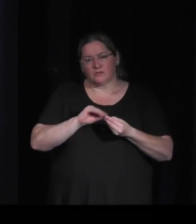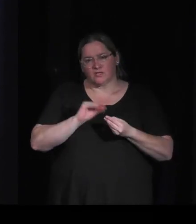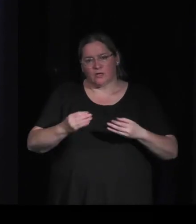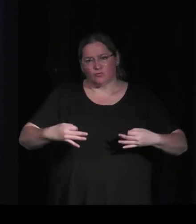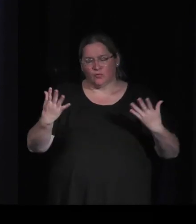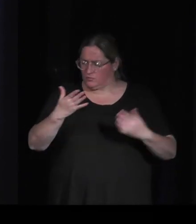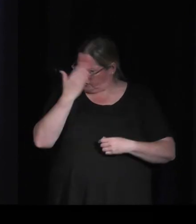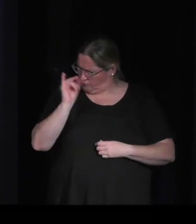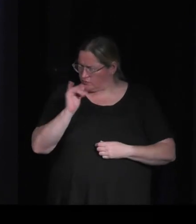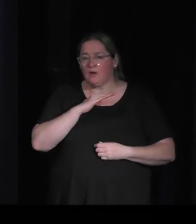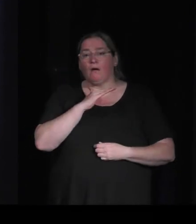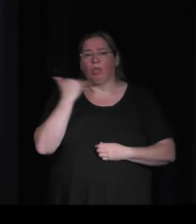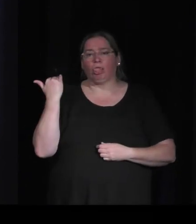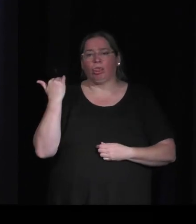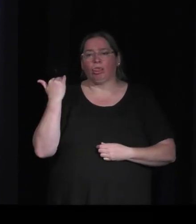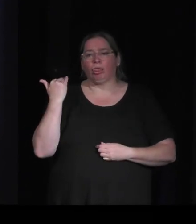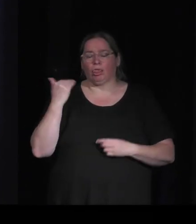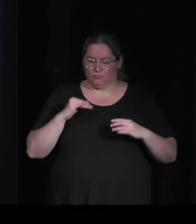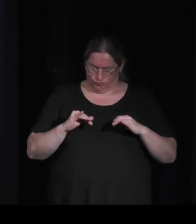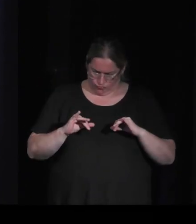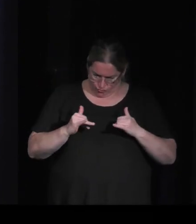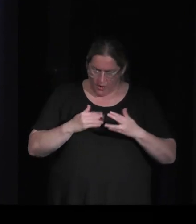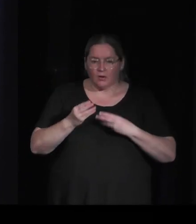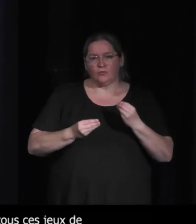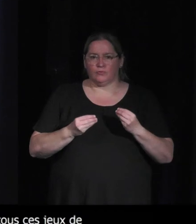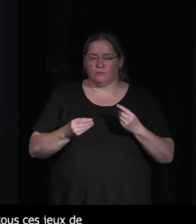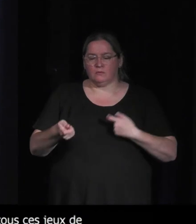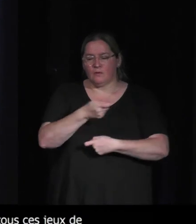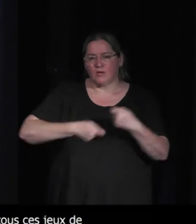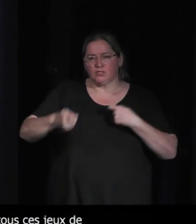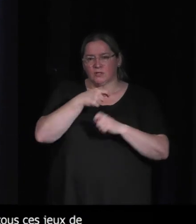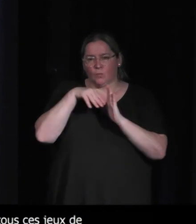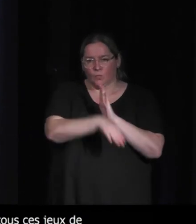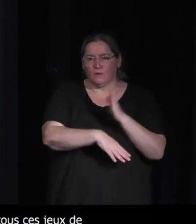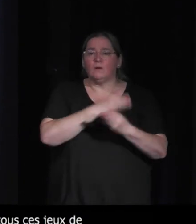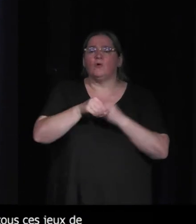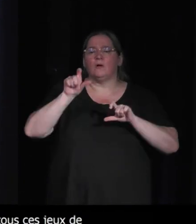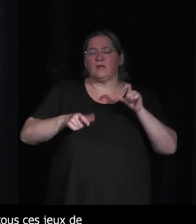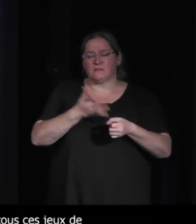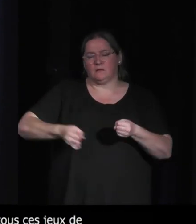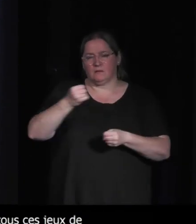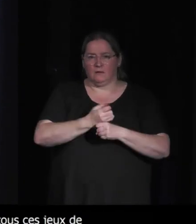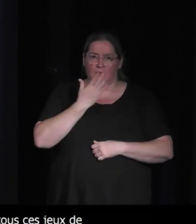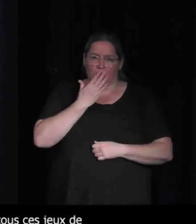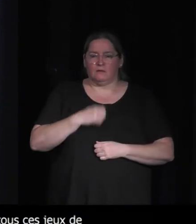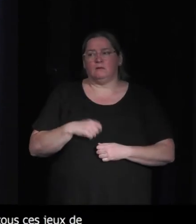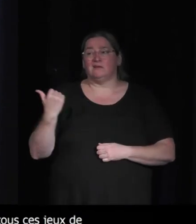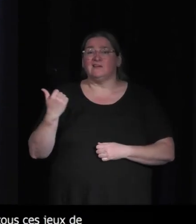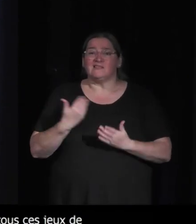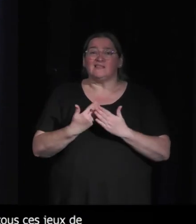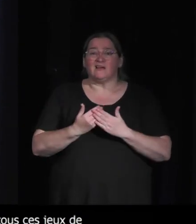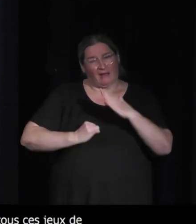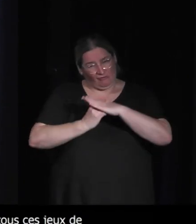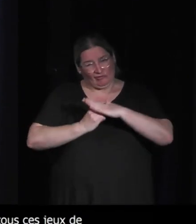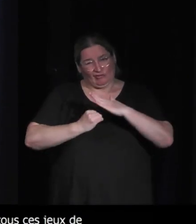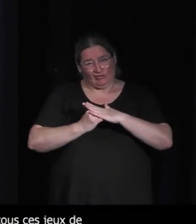je ne sais pas qui en a eu marre je ne pas si c'est le public ou si c'est le marché ou si c'est les créateurs épuisement du filon oui c'est ça